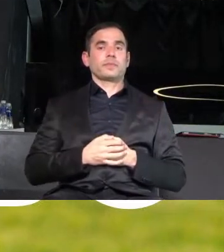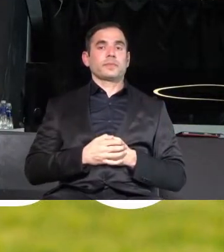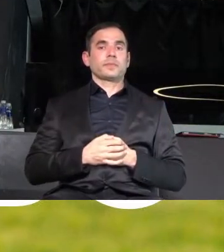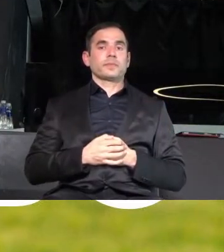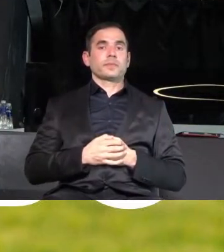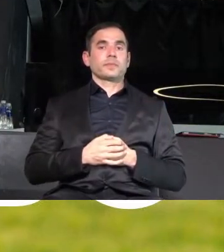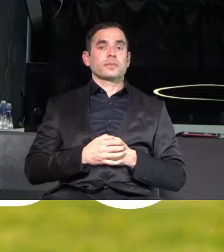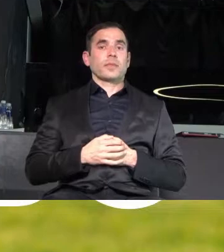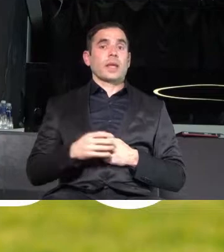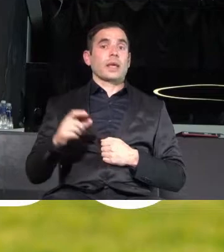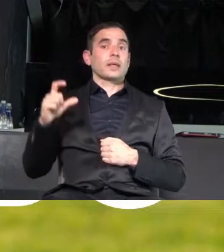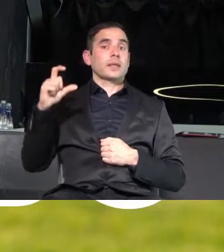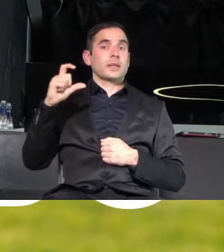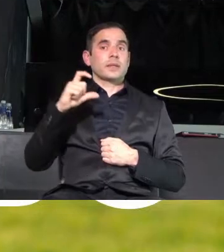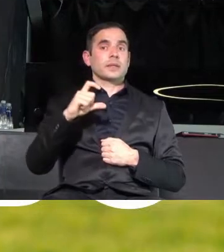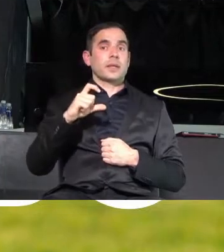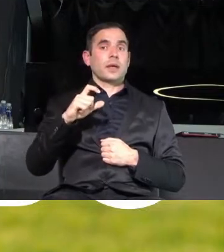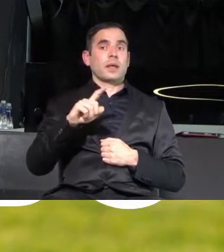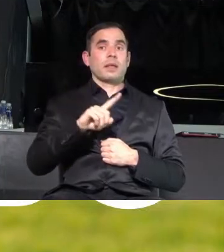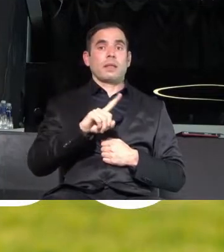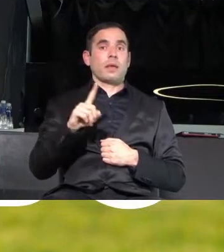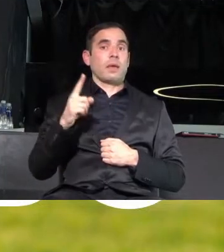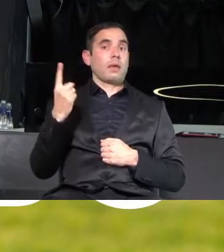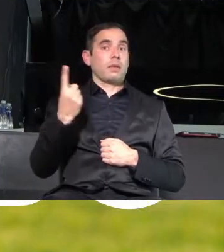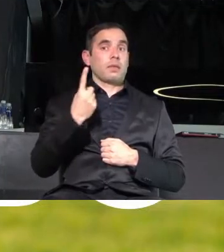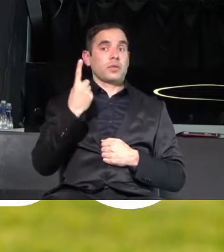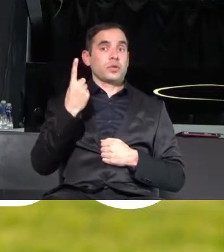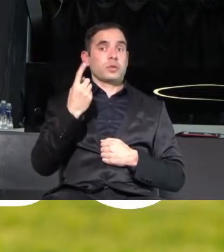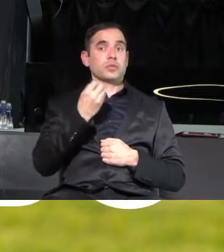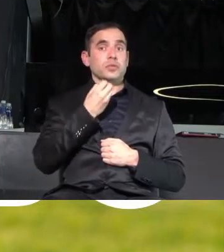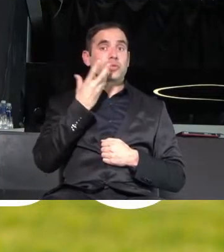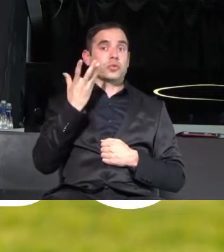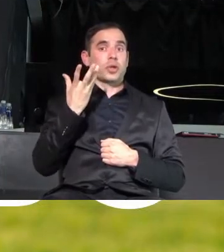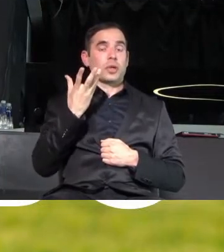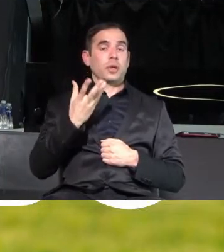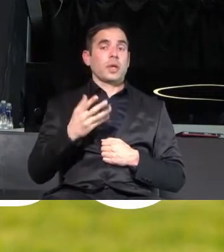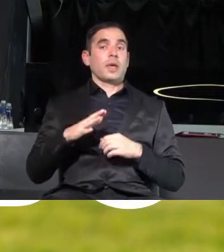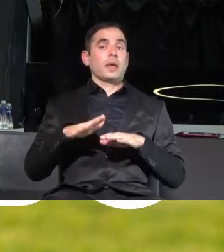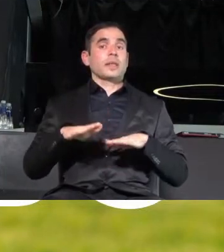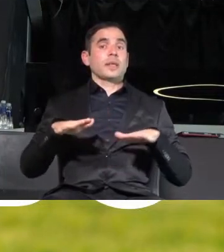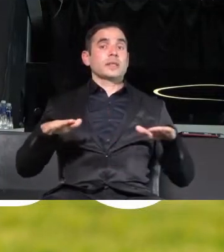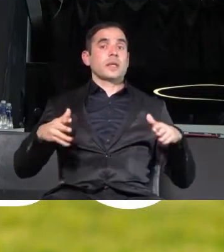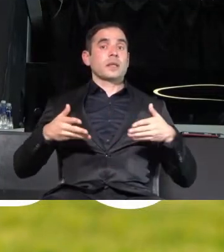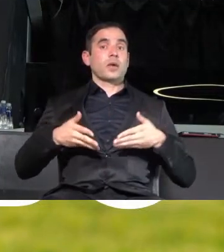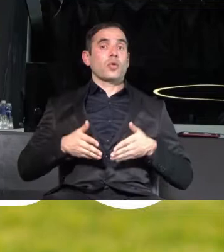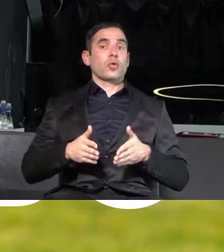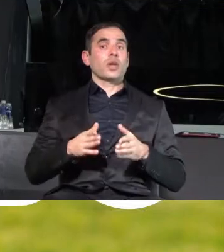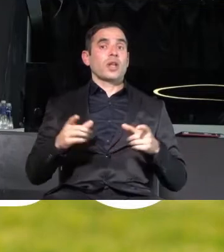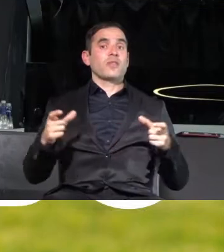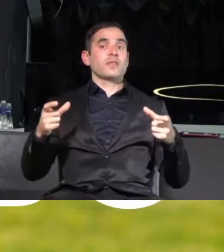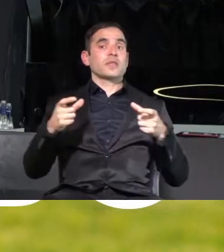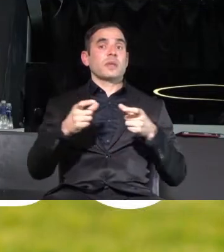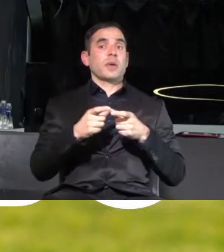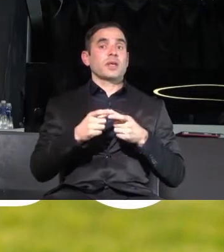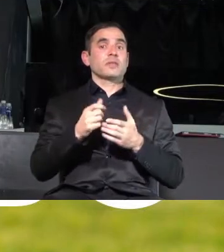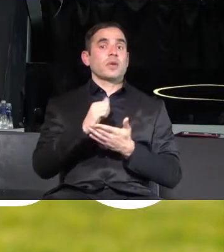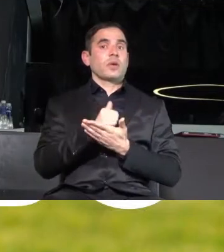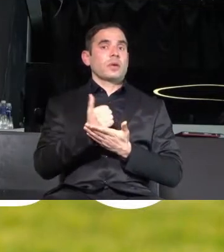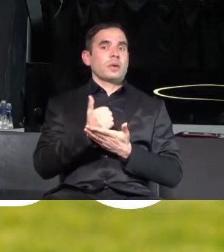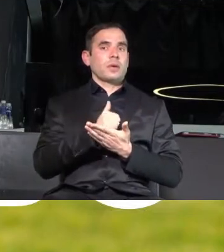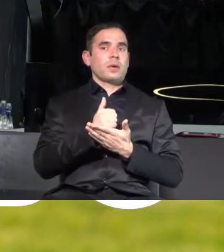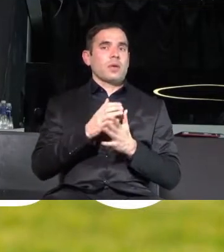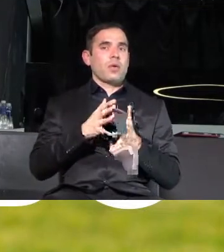И Сара не е единичен случай. Децата, родени в семейства на лъгбата и хора,